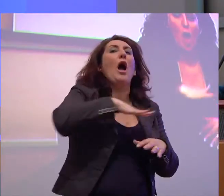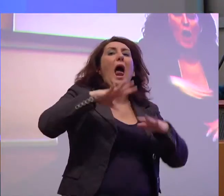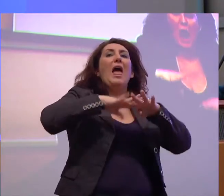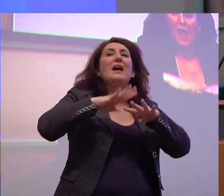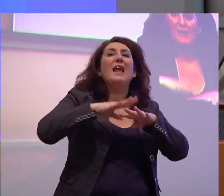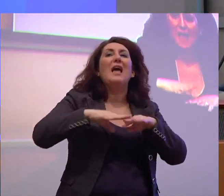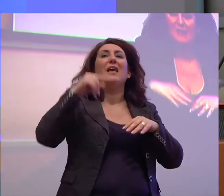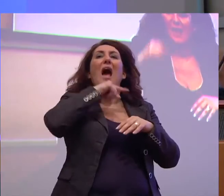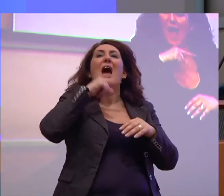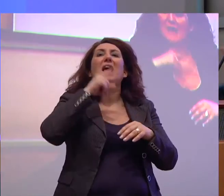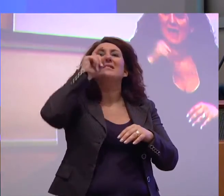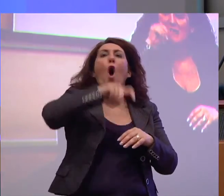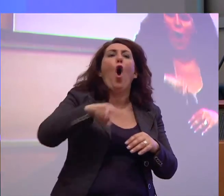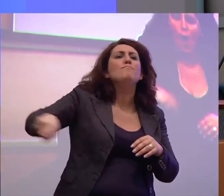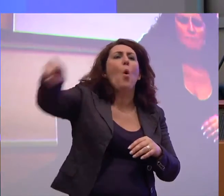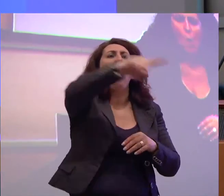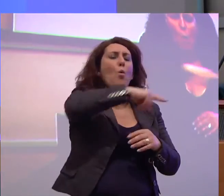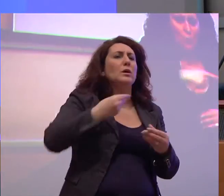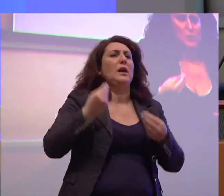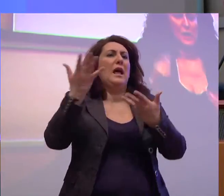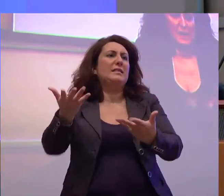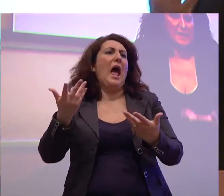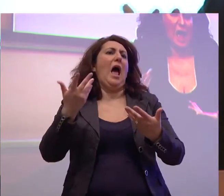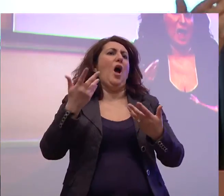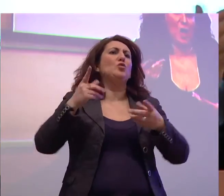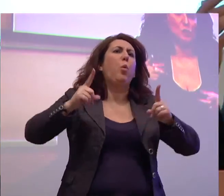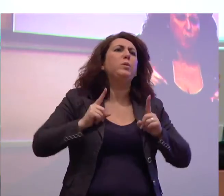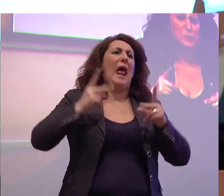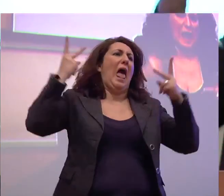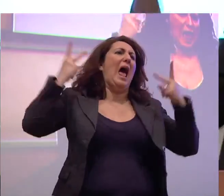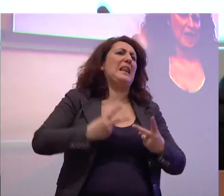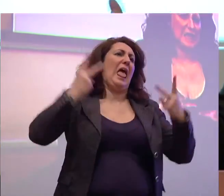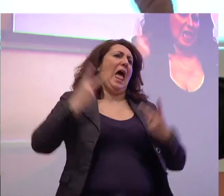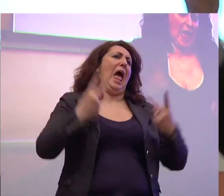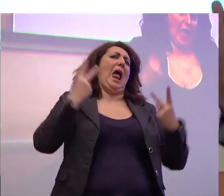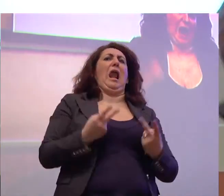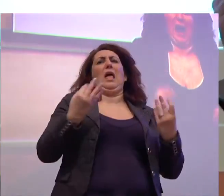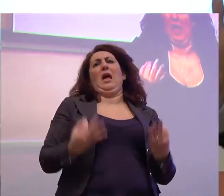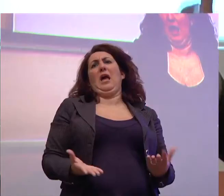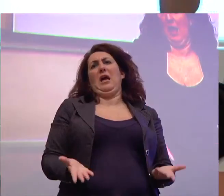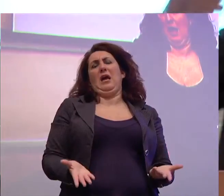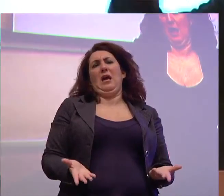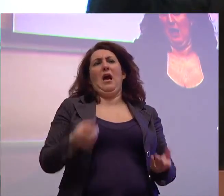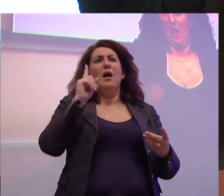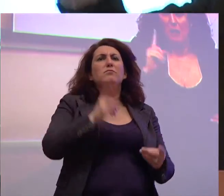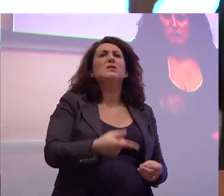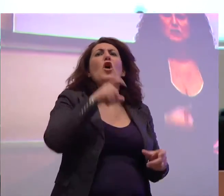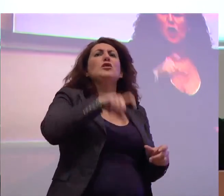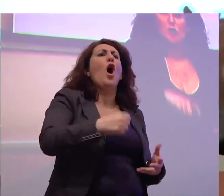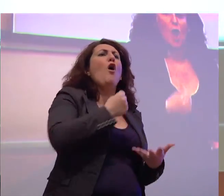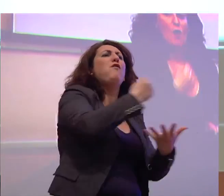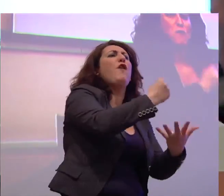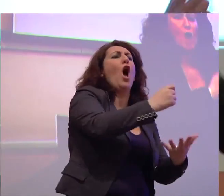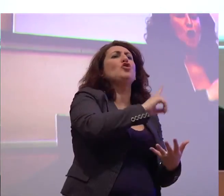comuni ha la possibilità di avere una reale tutela complessiva quindi dobbiamo andare a un fondo per la nuova autosufficienza che è